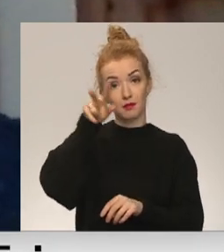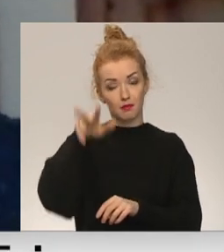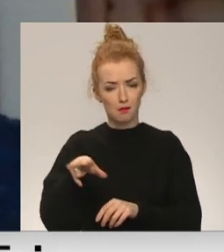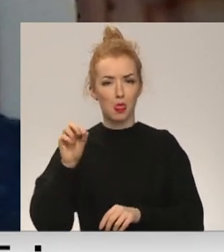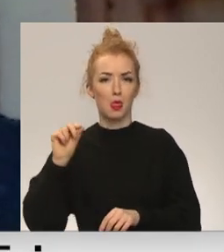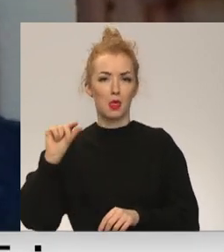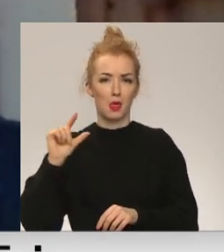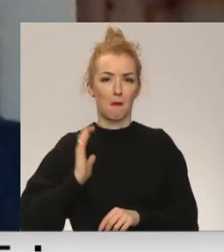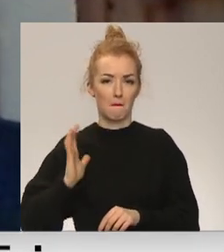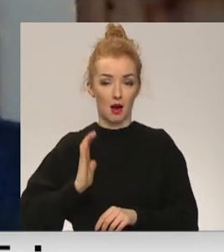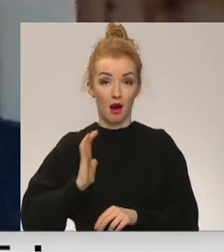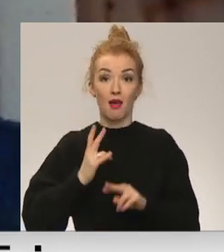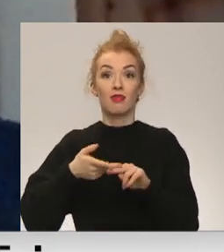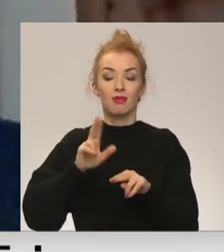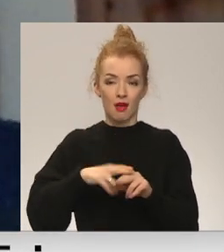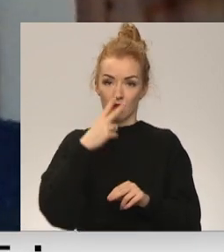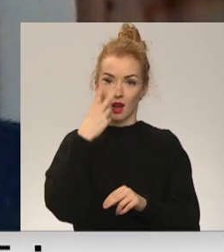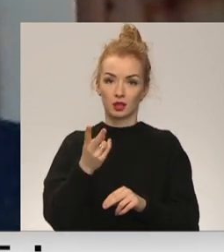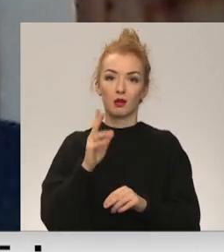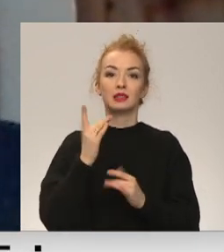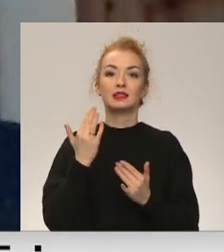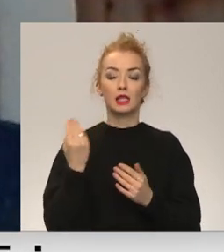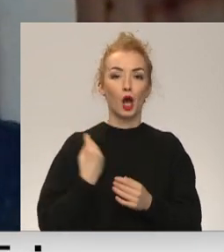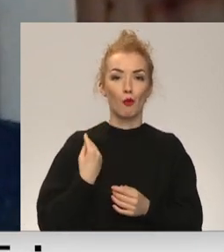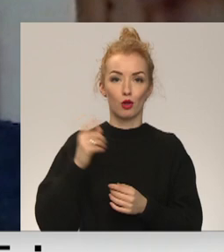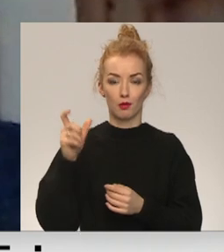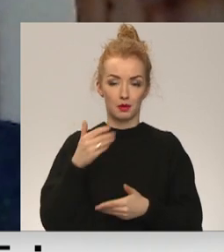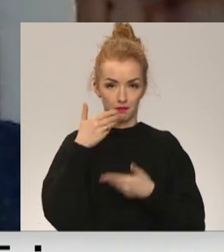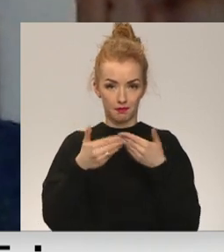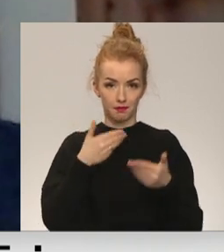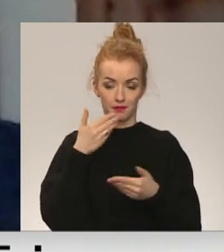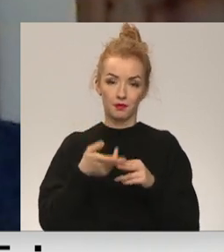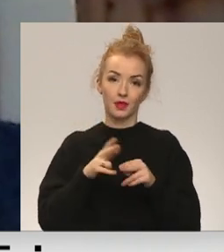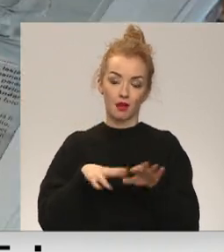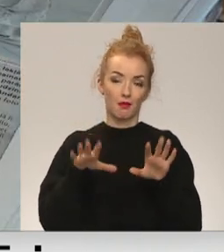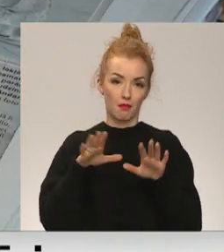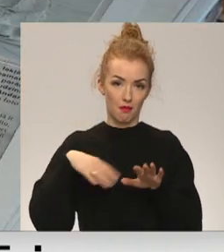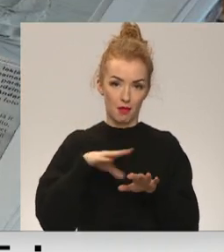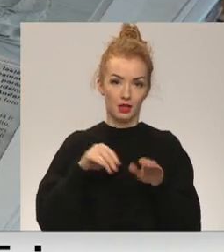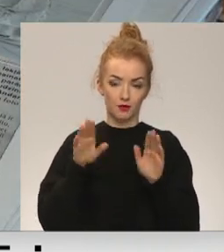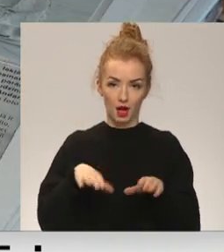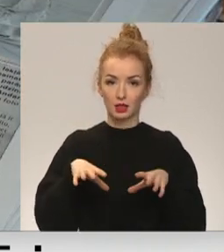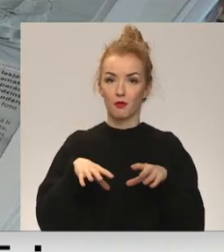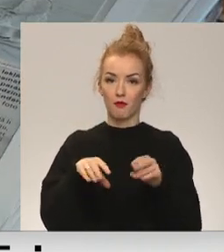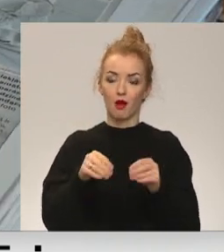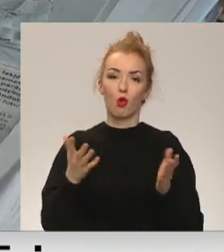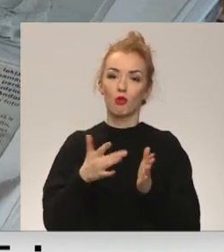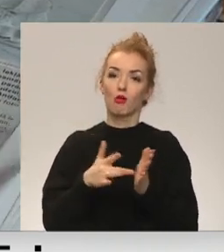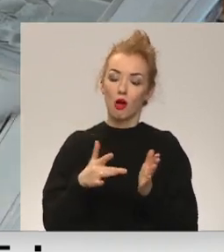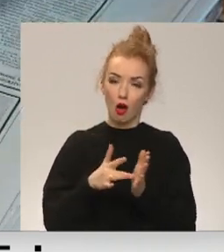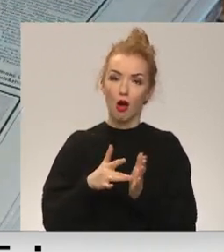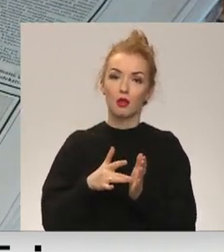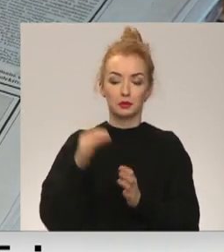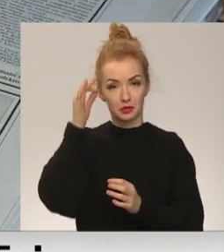Tad mēs redzēsim, kā šī tirāža stabilizēsies. Mēs varēsim veikt kaut kādas tolākus,